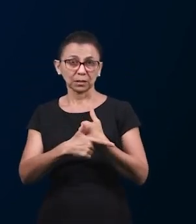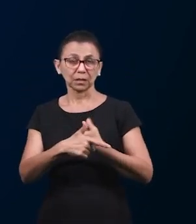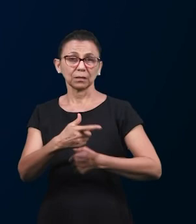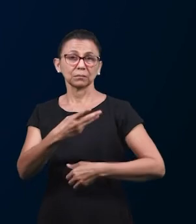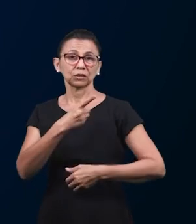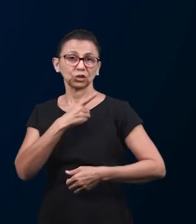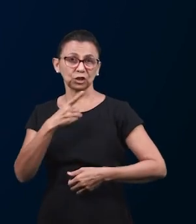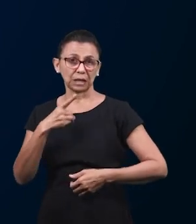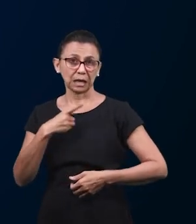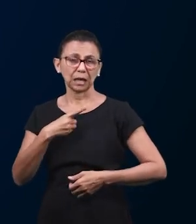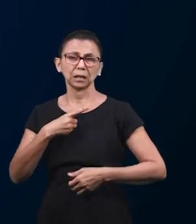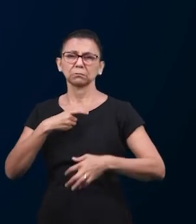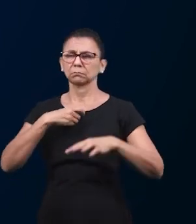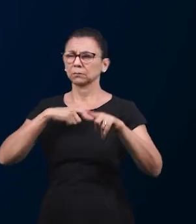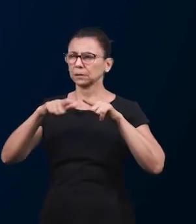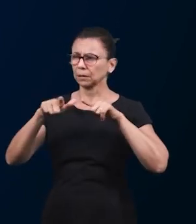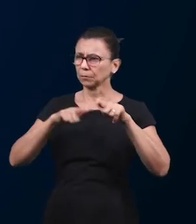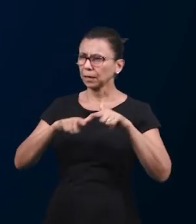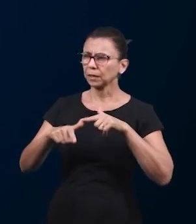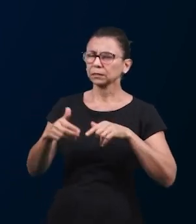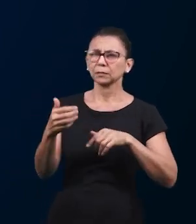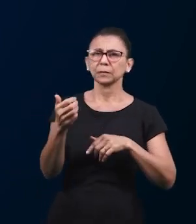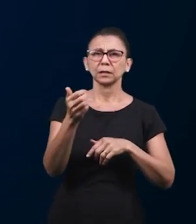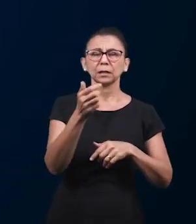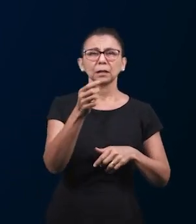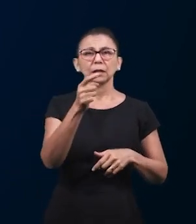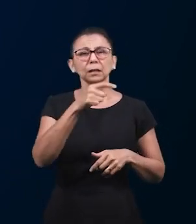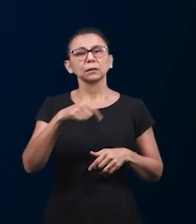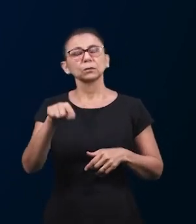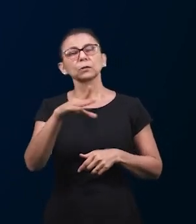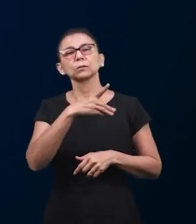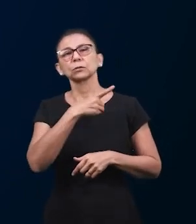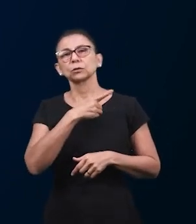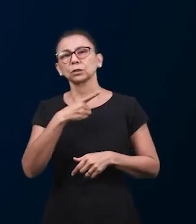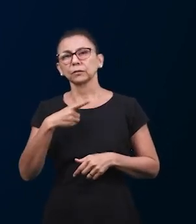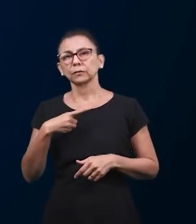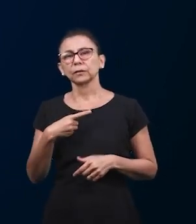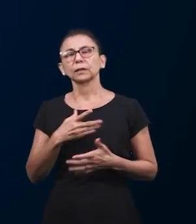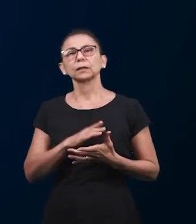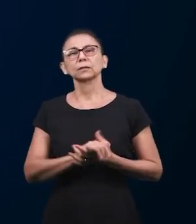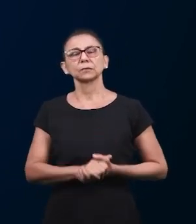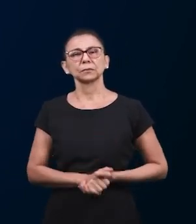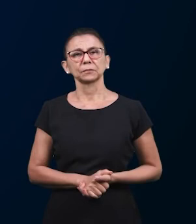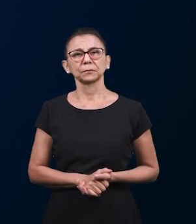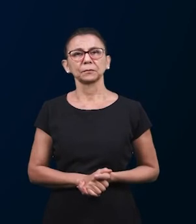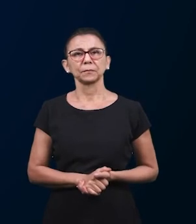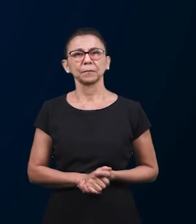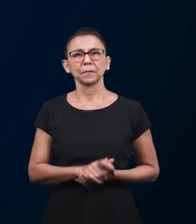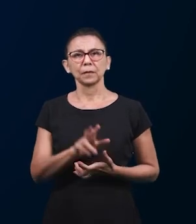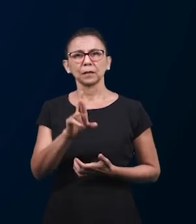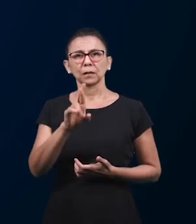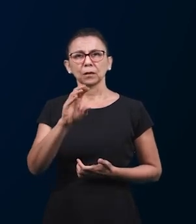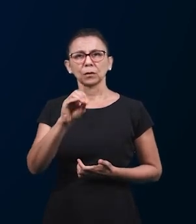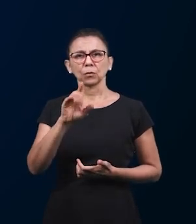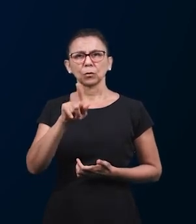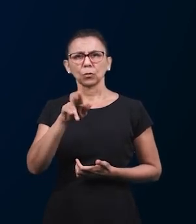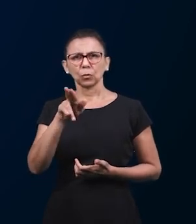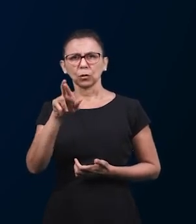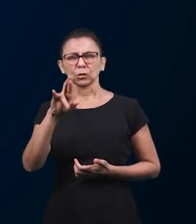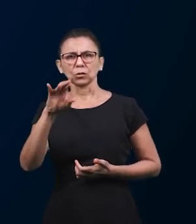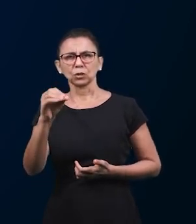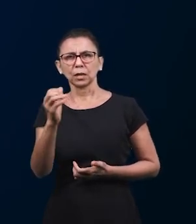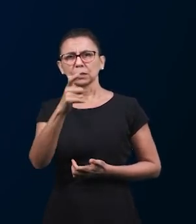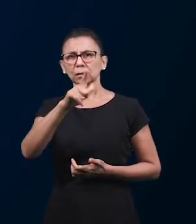Господь да благословит ваше служение как дьякона братьев в Ногое